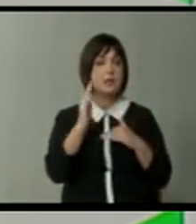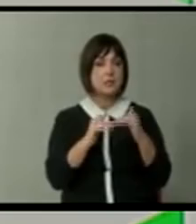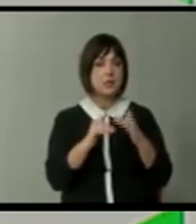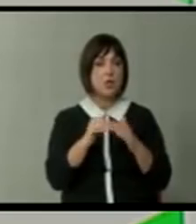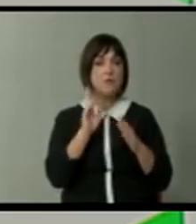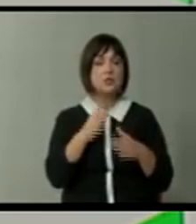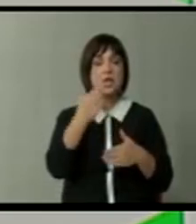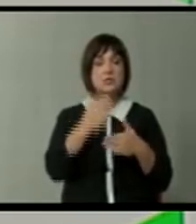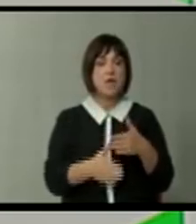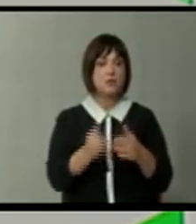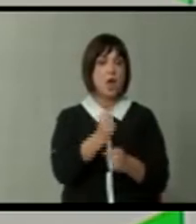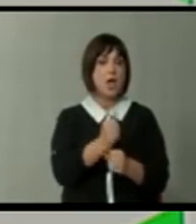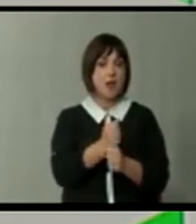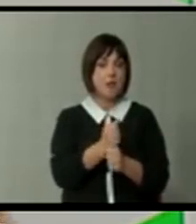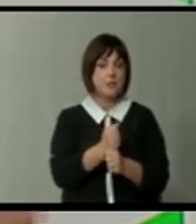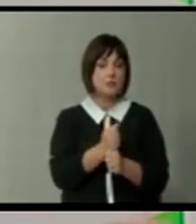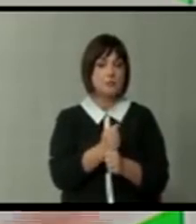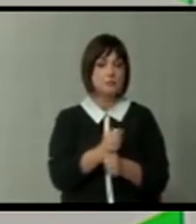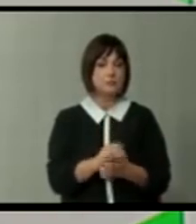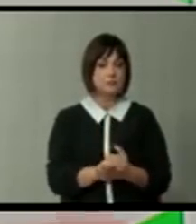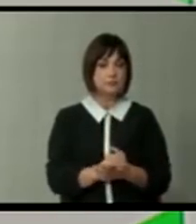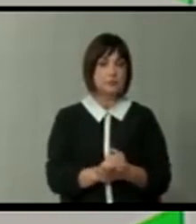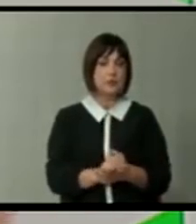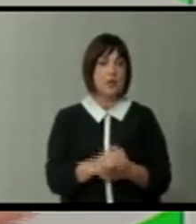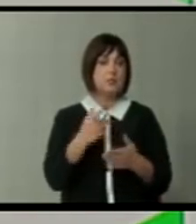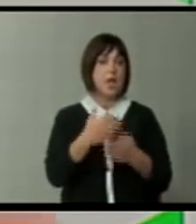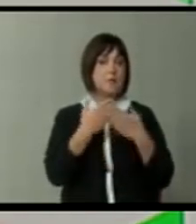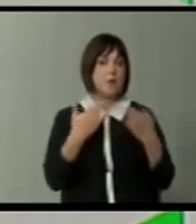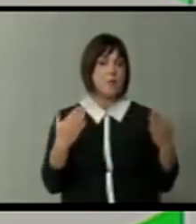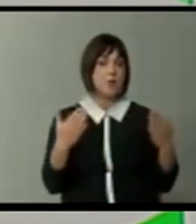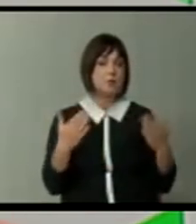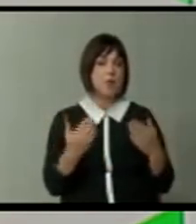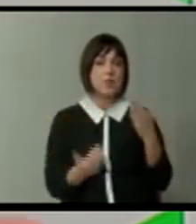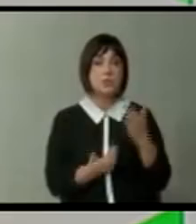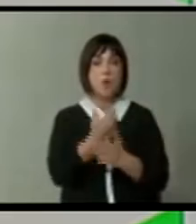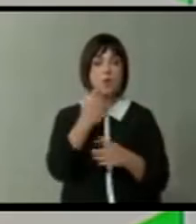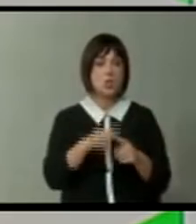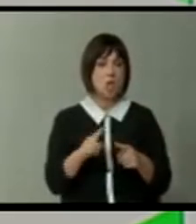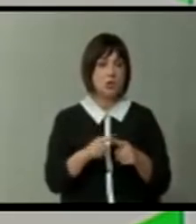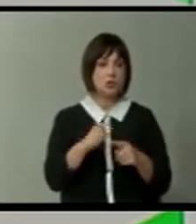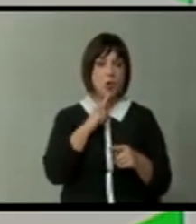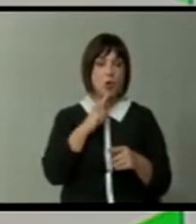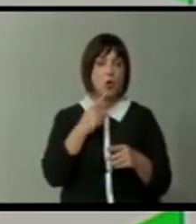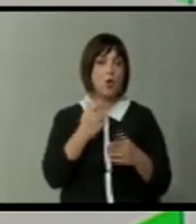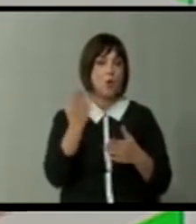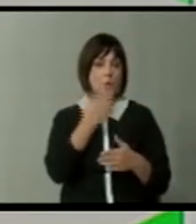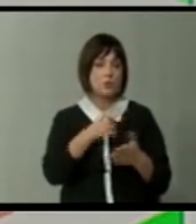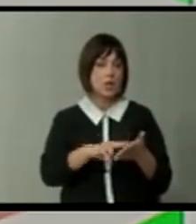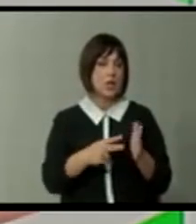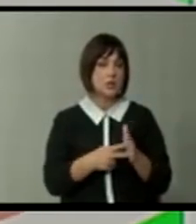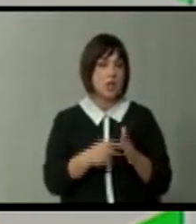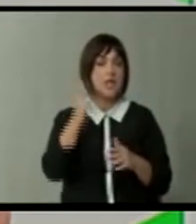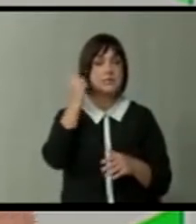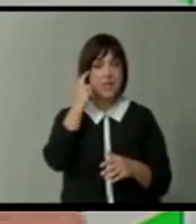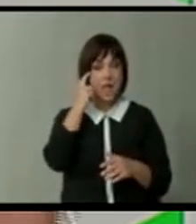ја завршат работата на најмодерниот, најновиот начин што је постигнат како технологија